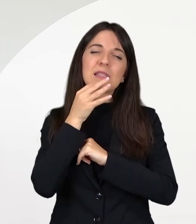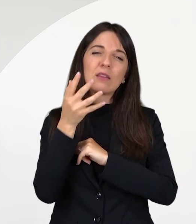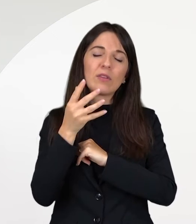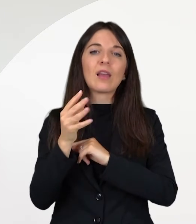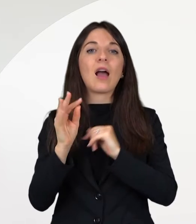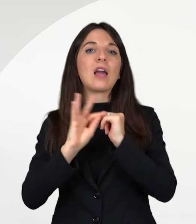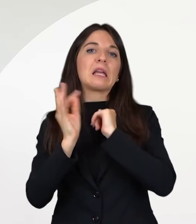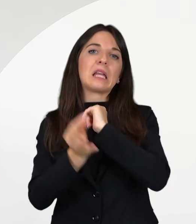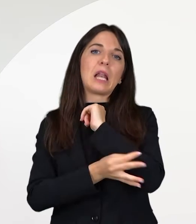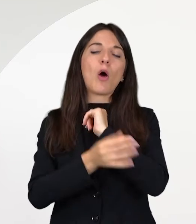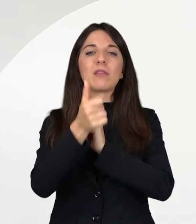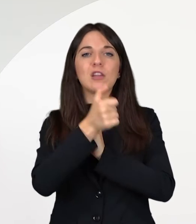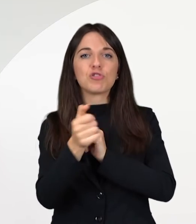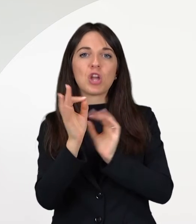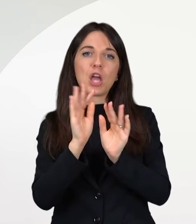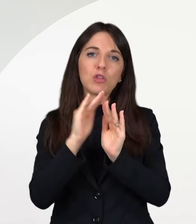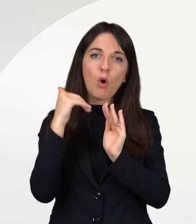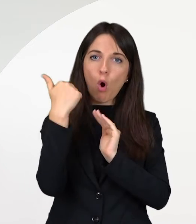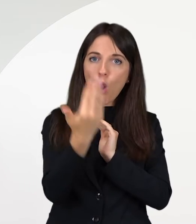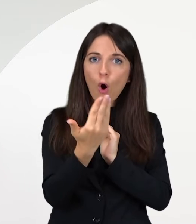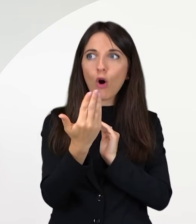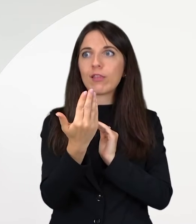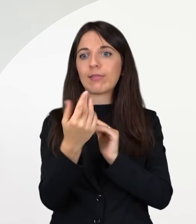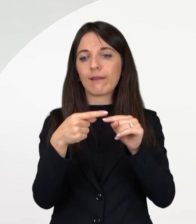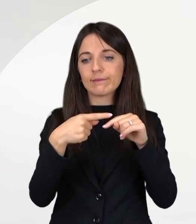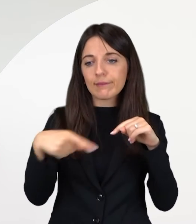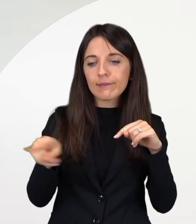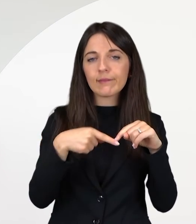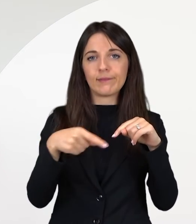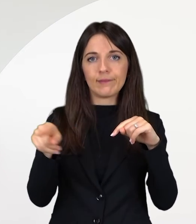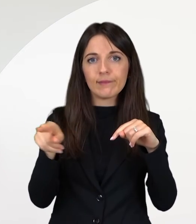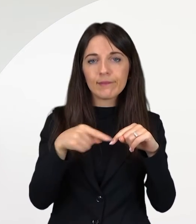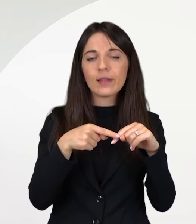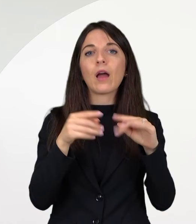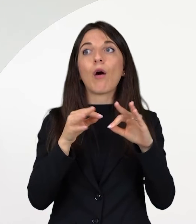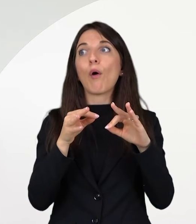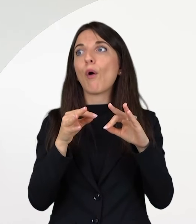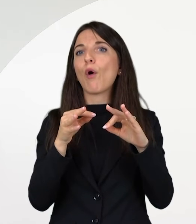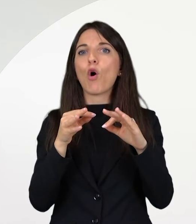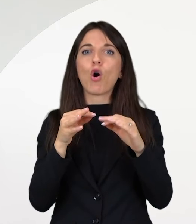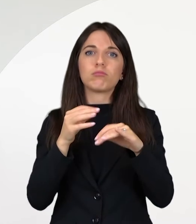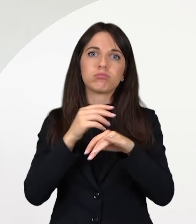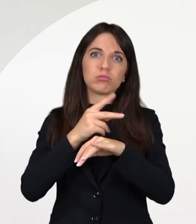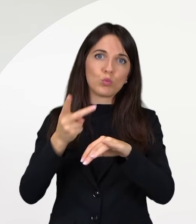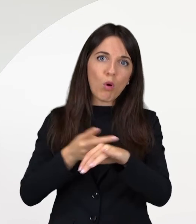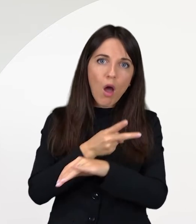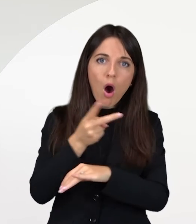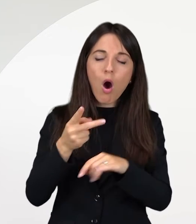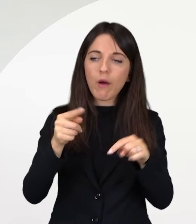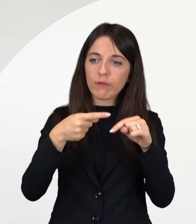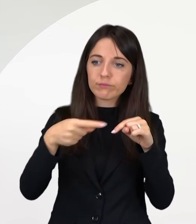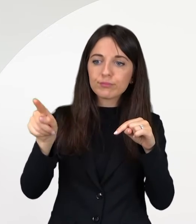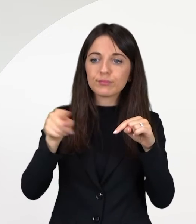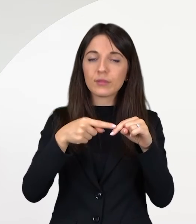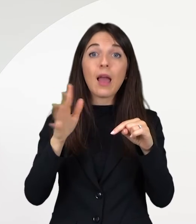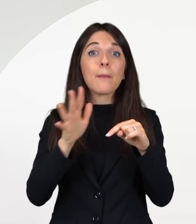ad effettuare dei lunghi tragitti per raggiungere il posto di lavoro sull'ordine dei cento o più chilometri di andata e